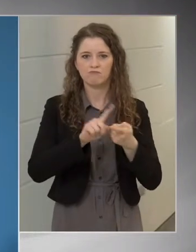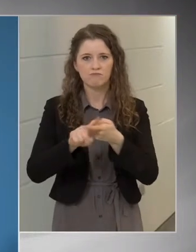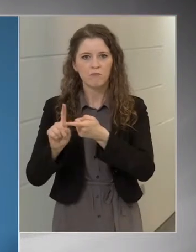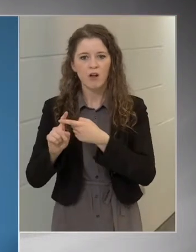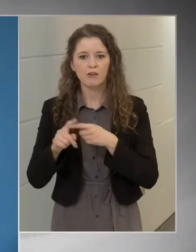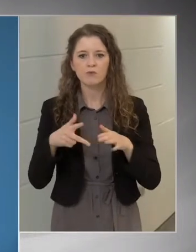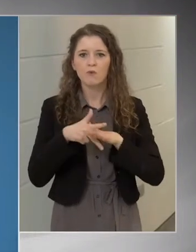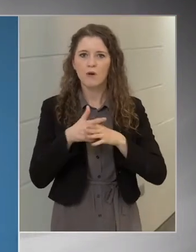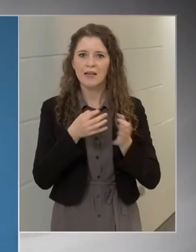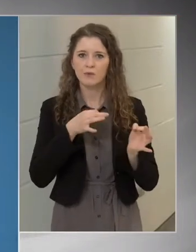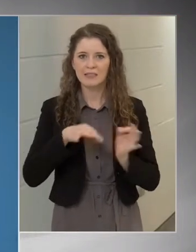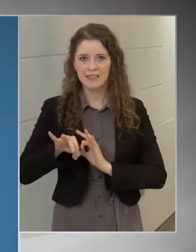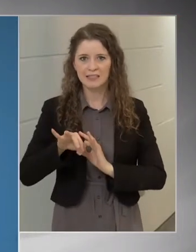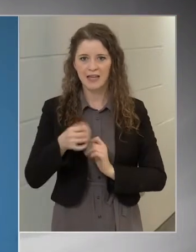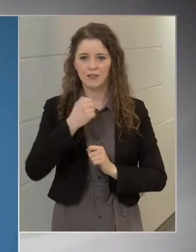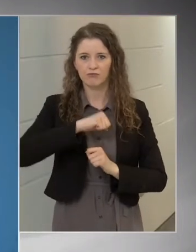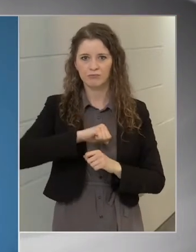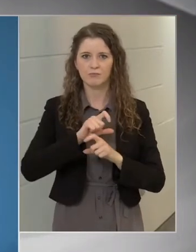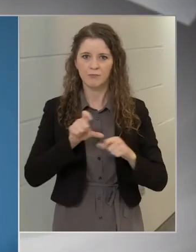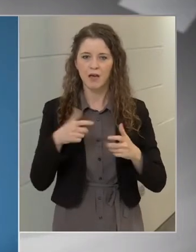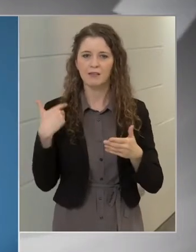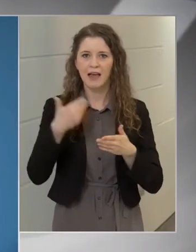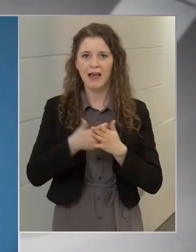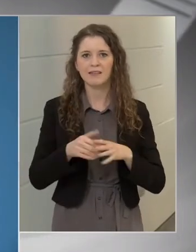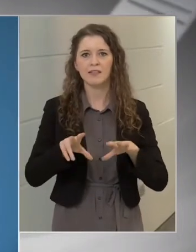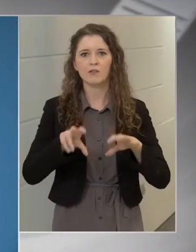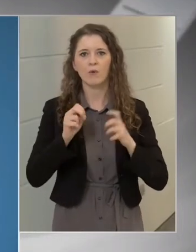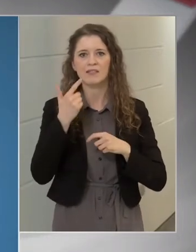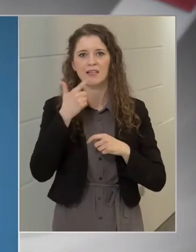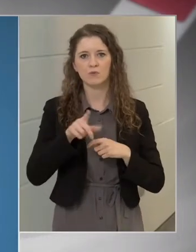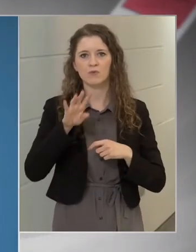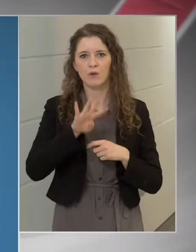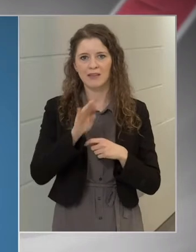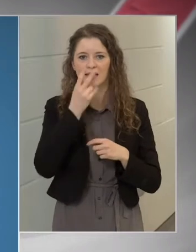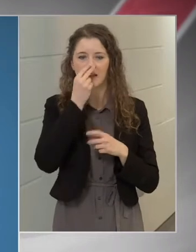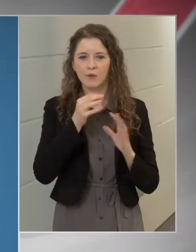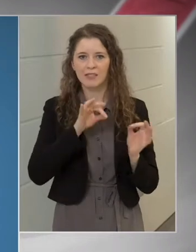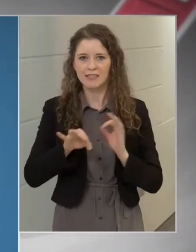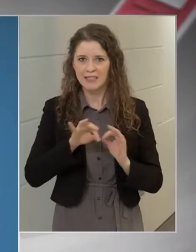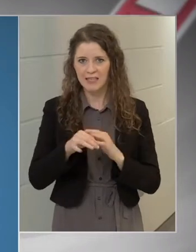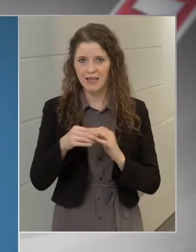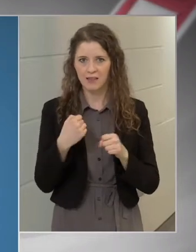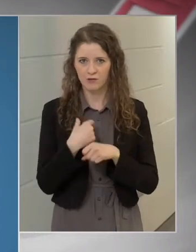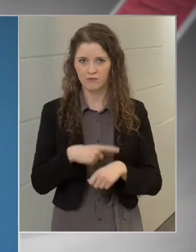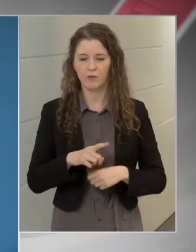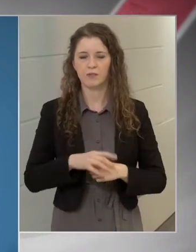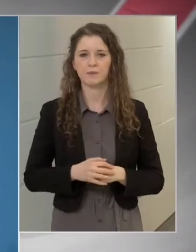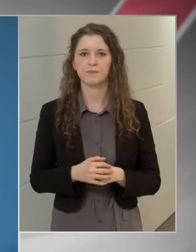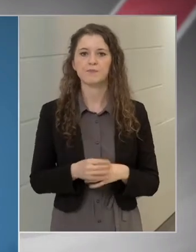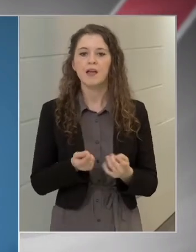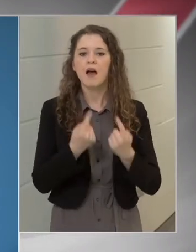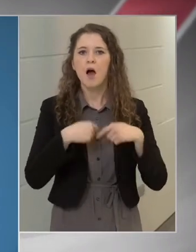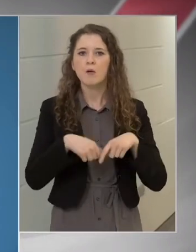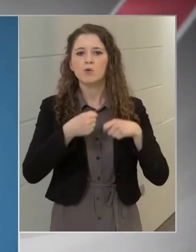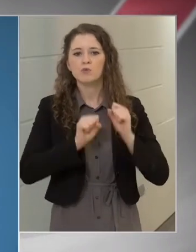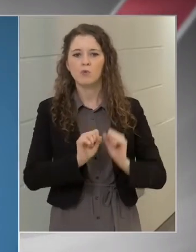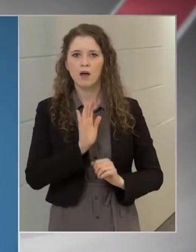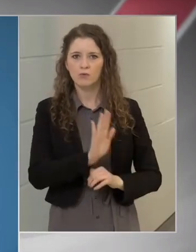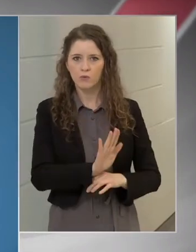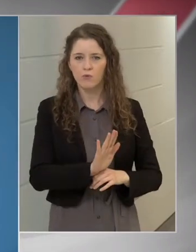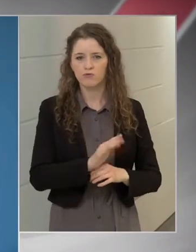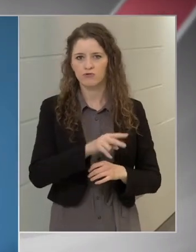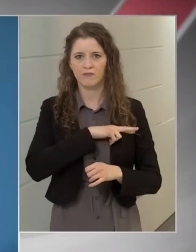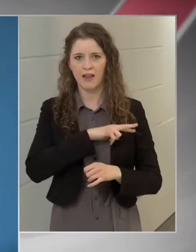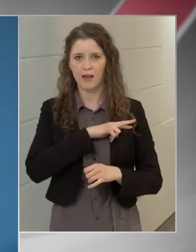korlátozó intézkedések megszegése miatt ez idáig 824 rendőri intézkedést végeztünk. Ebből az üzemeltető, illetve a